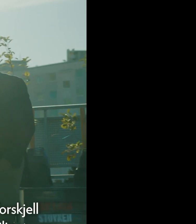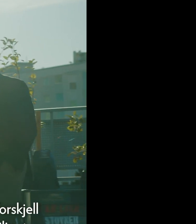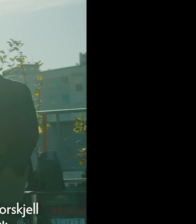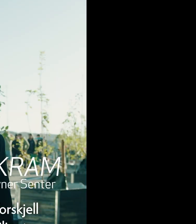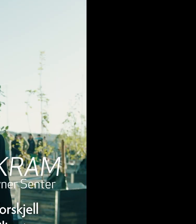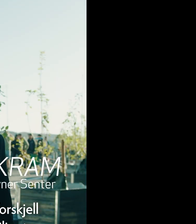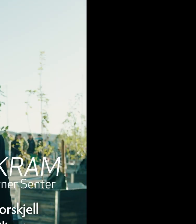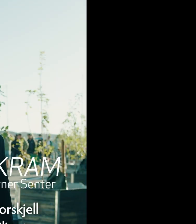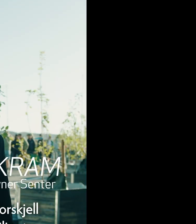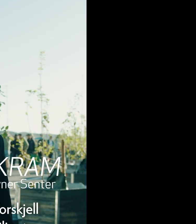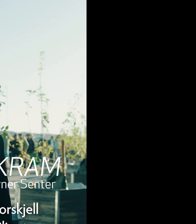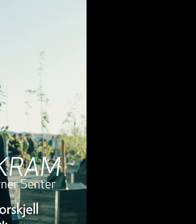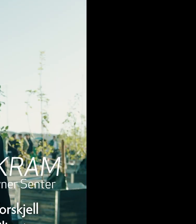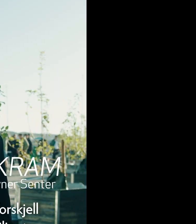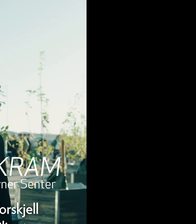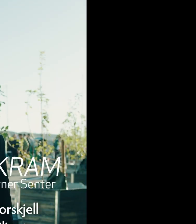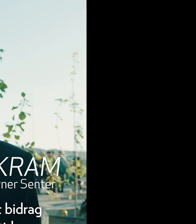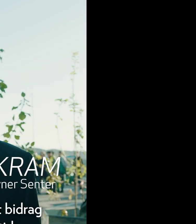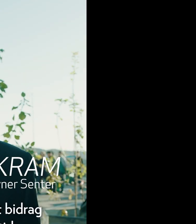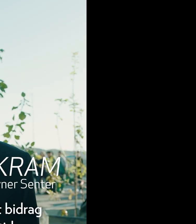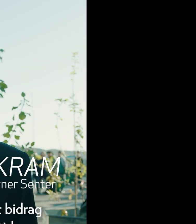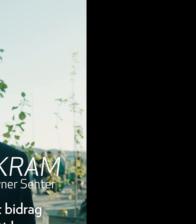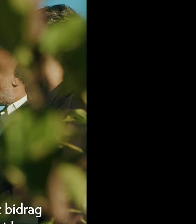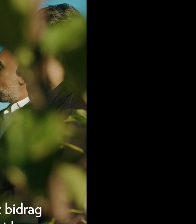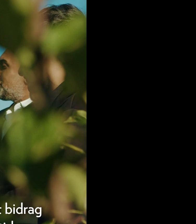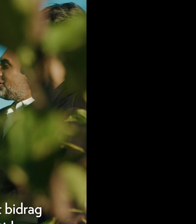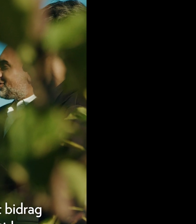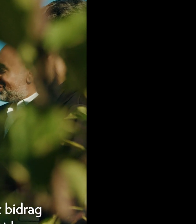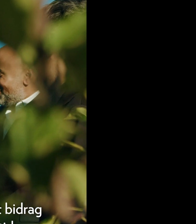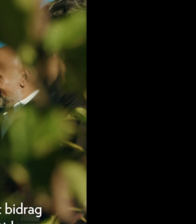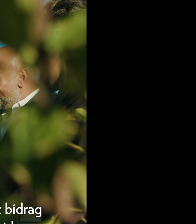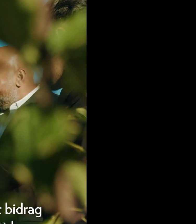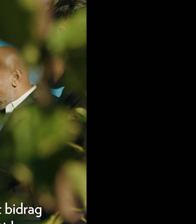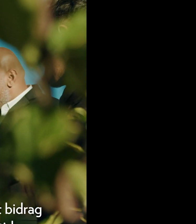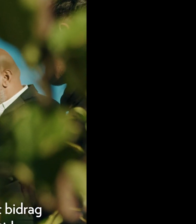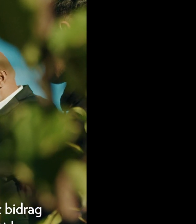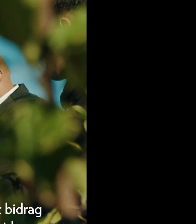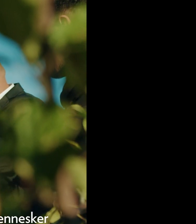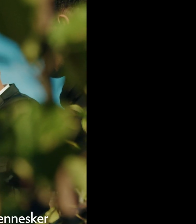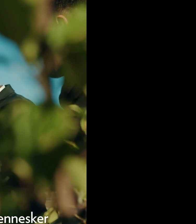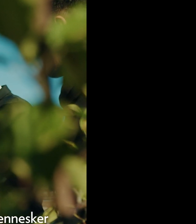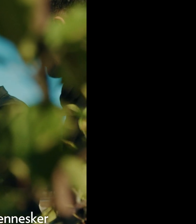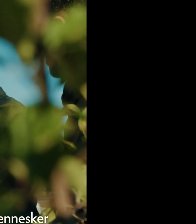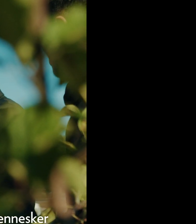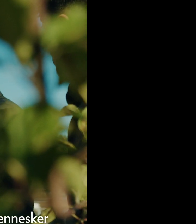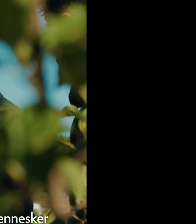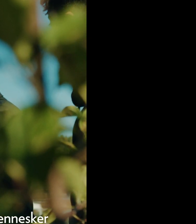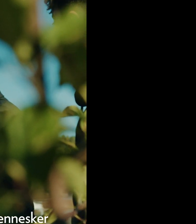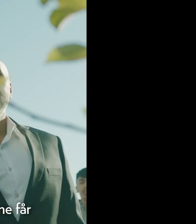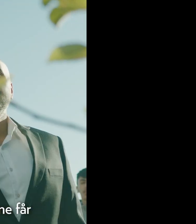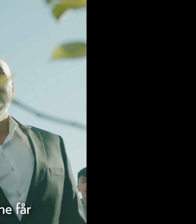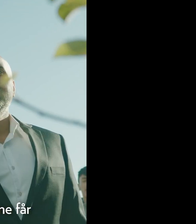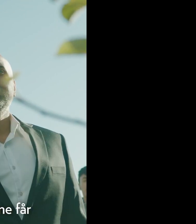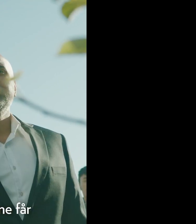utgjøre en forskjell for samfunnet og nærmiljøet. Og når vi ser hvordan vårt bidrag og hva de gjør over tid, hvordan det sysselsetter